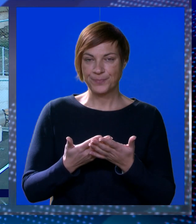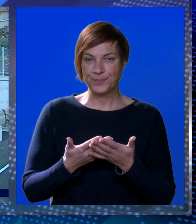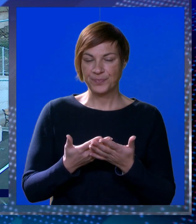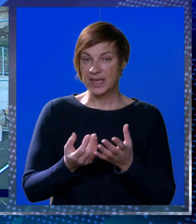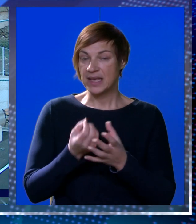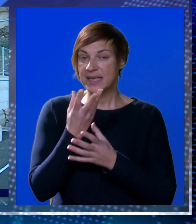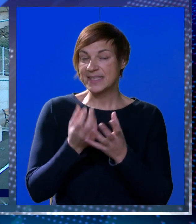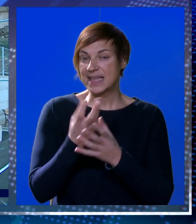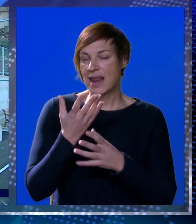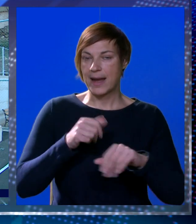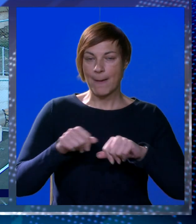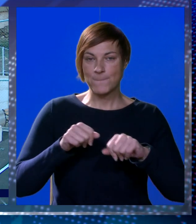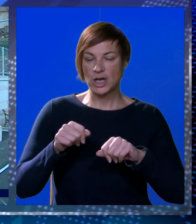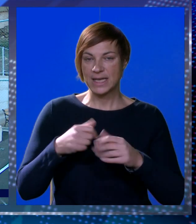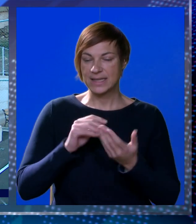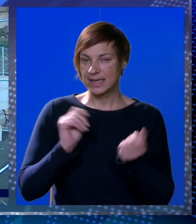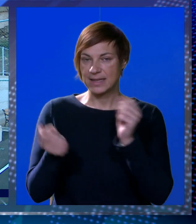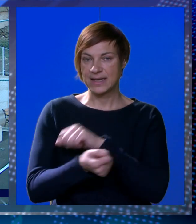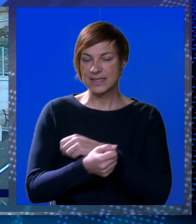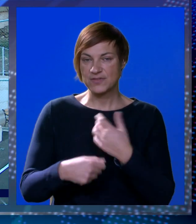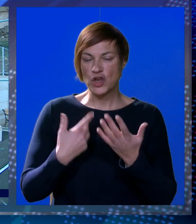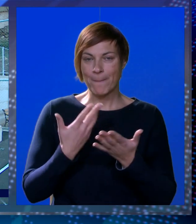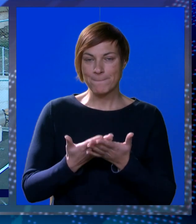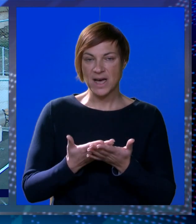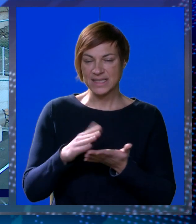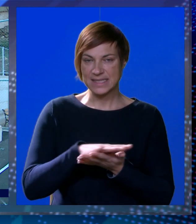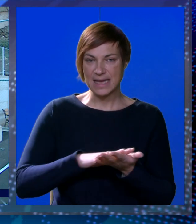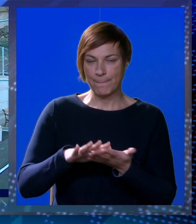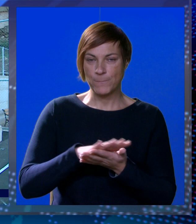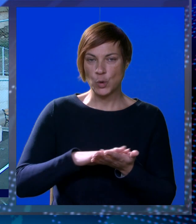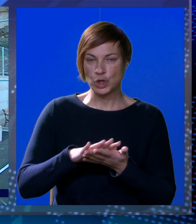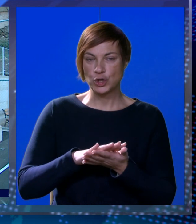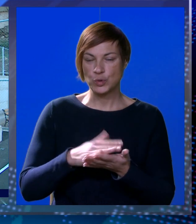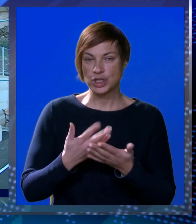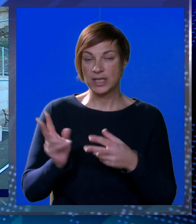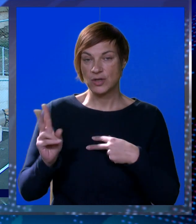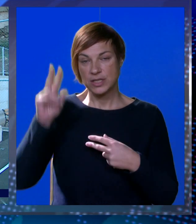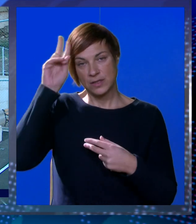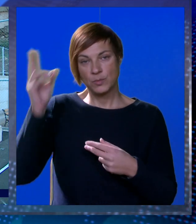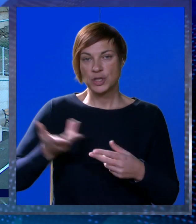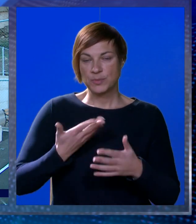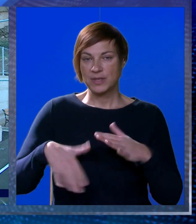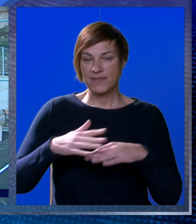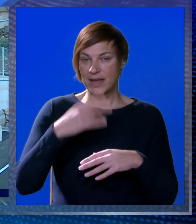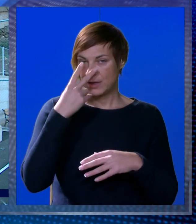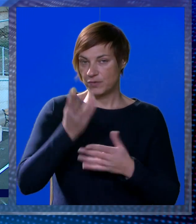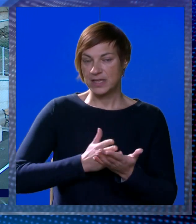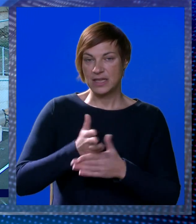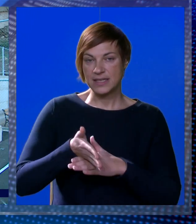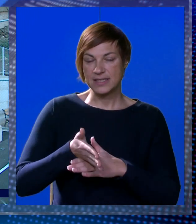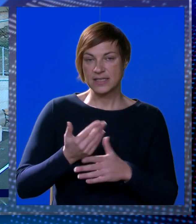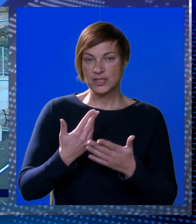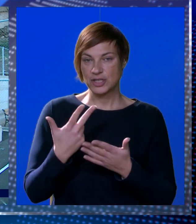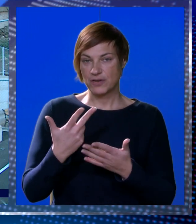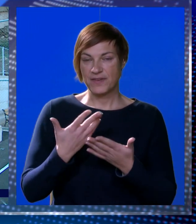zelena politika, dakle transformacija određenih područja i to u istinu možemo dobiti i veliku vidljivost